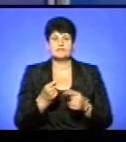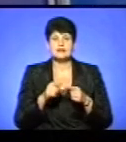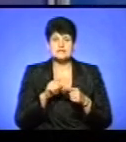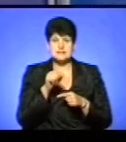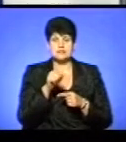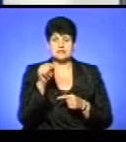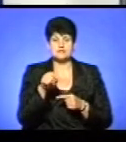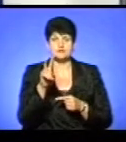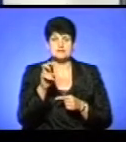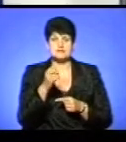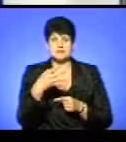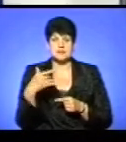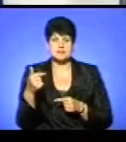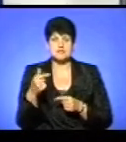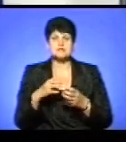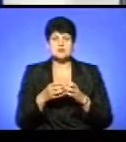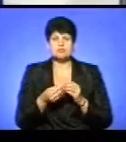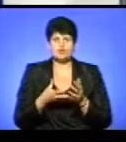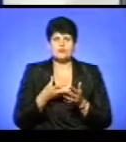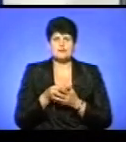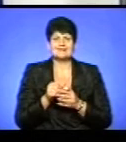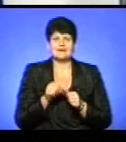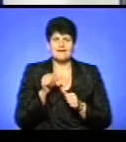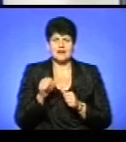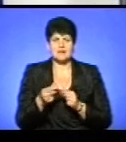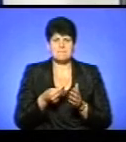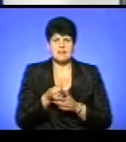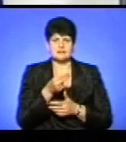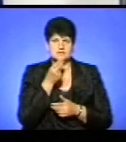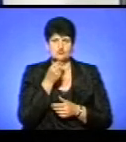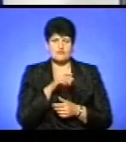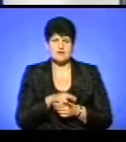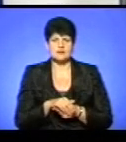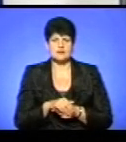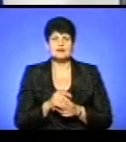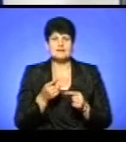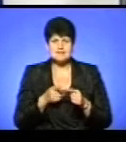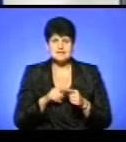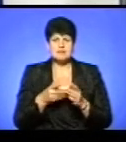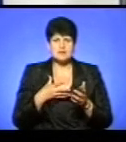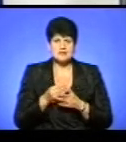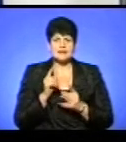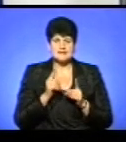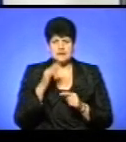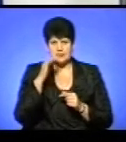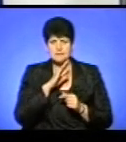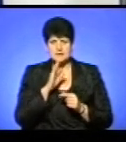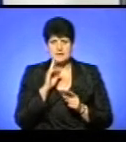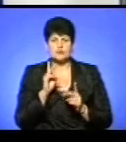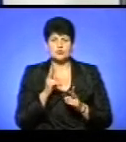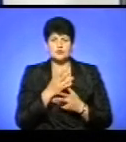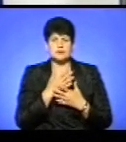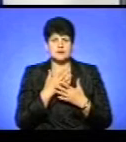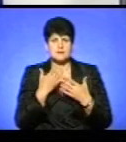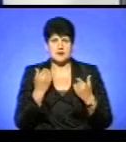Оці 1215 гривень, це сума, яку ви платите, крім плати за харчування? Так. І це платять тільки батьки, діти, яких не мають